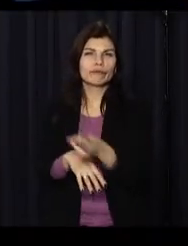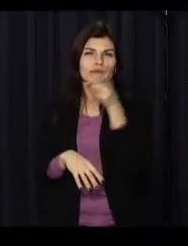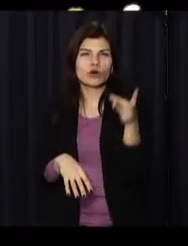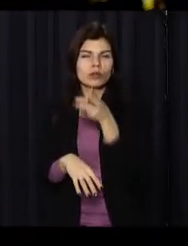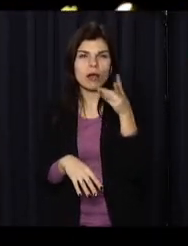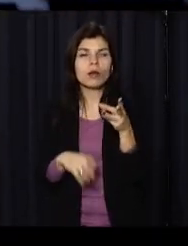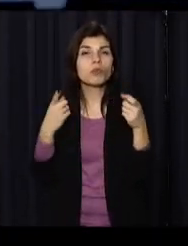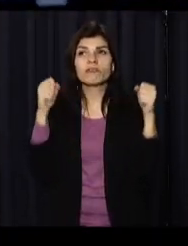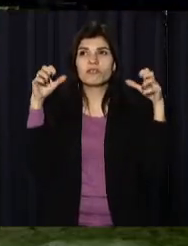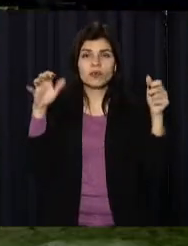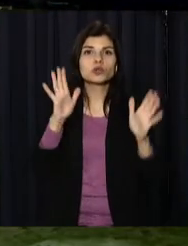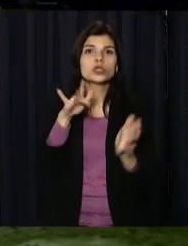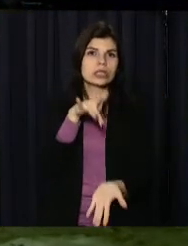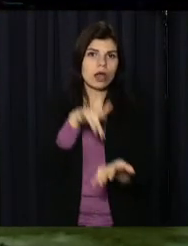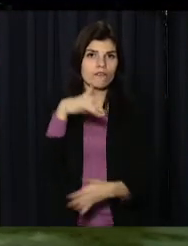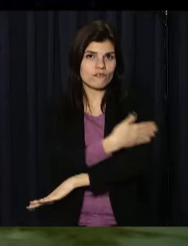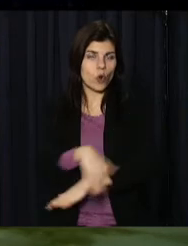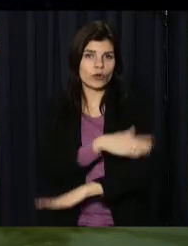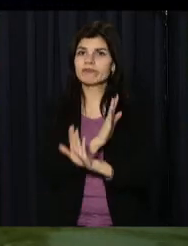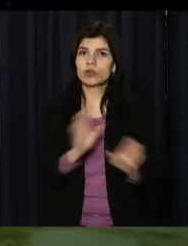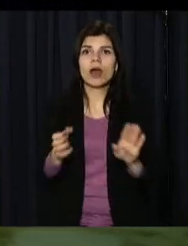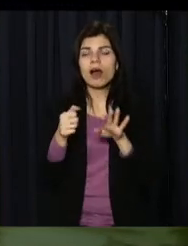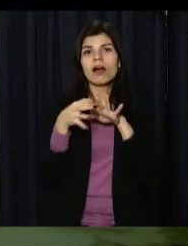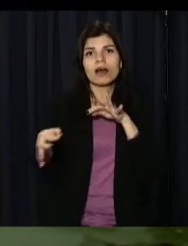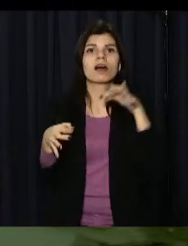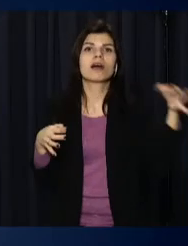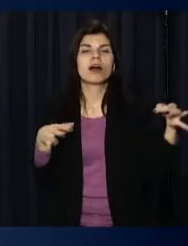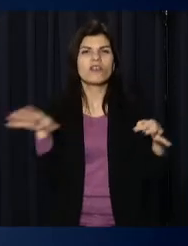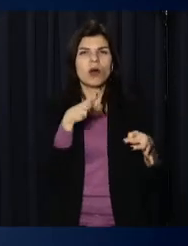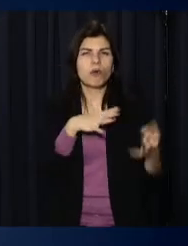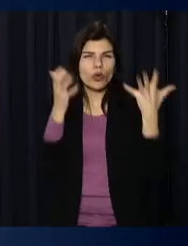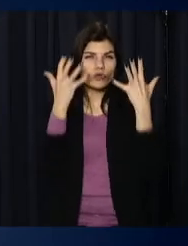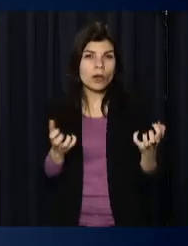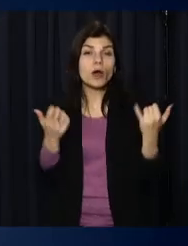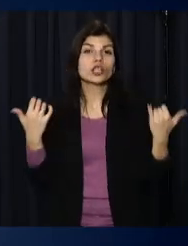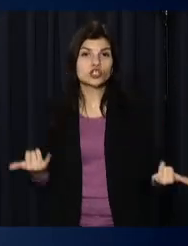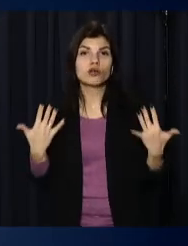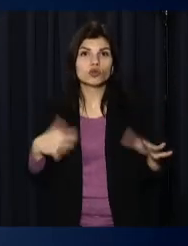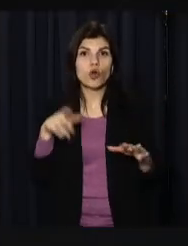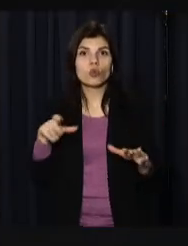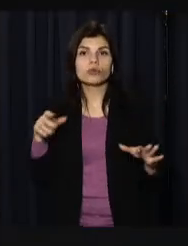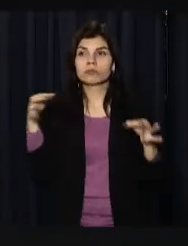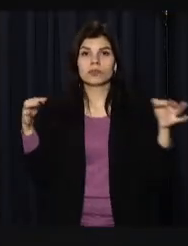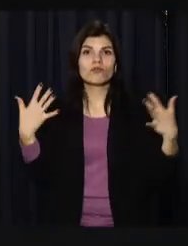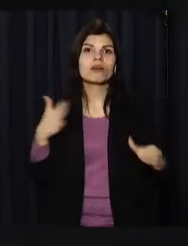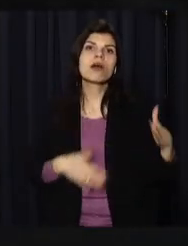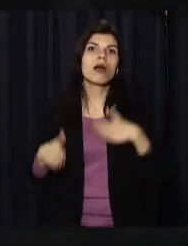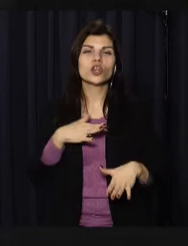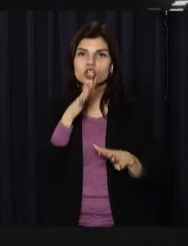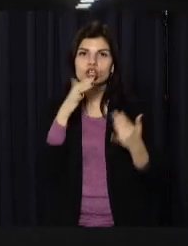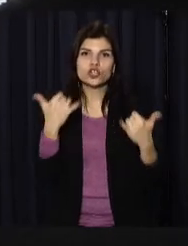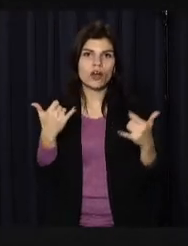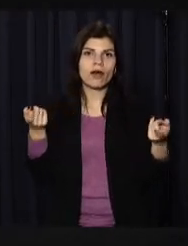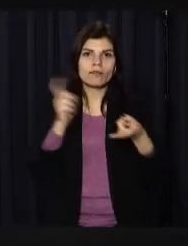Тоді освітленими були лише центральні вулиці Кам'янського. Далі від центру панувала темрява. Нині місцеві в різних районах радіють сучасному